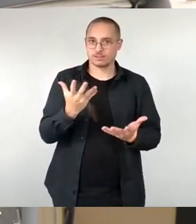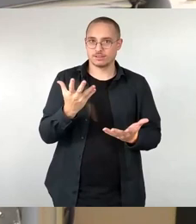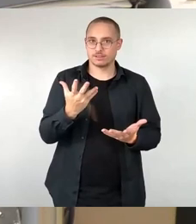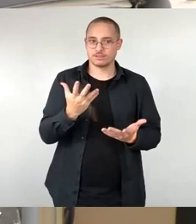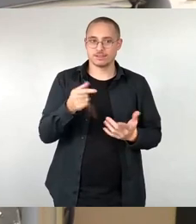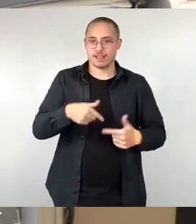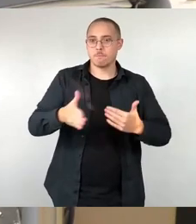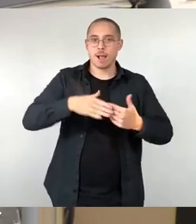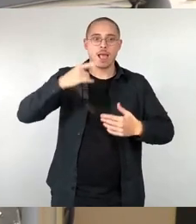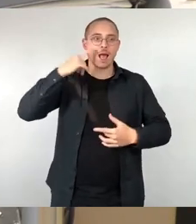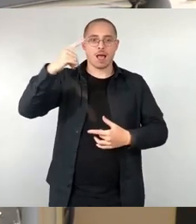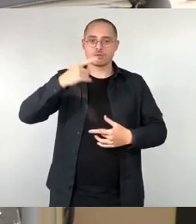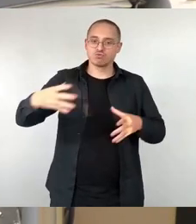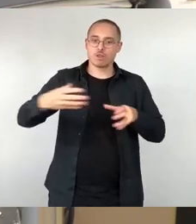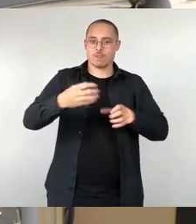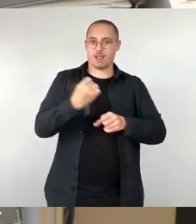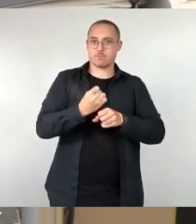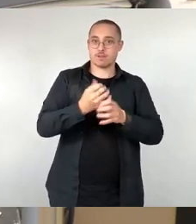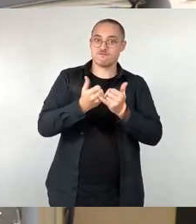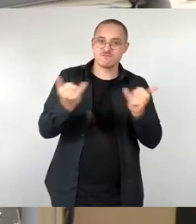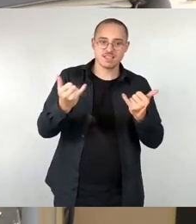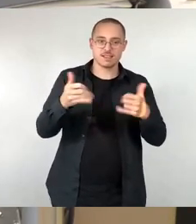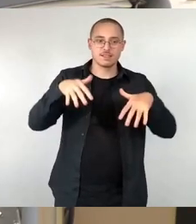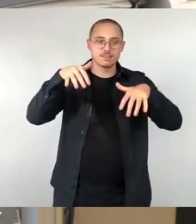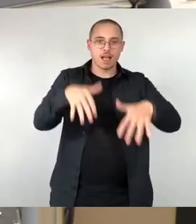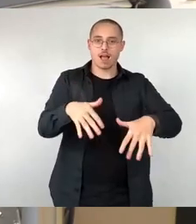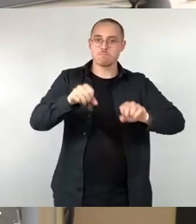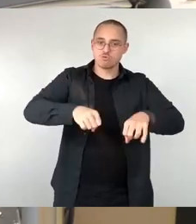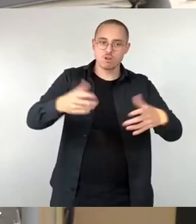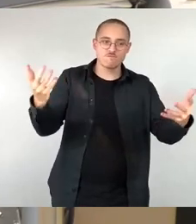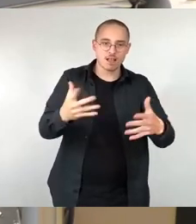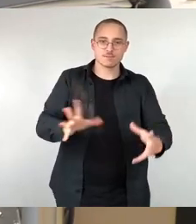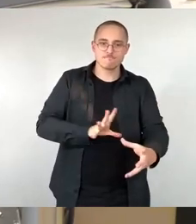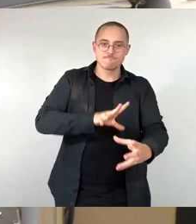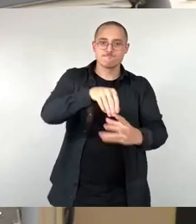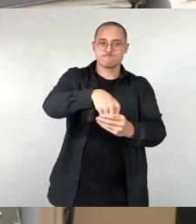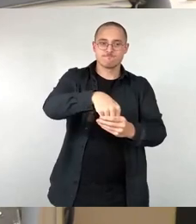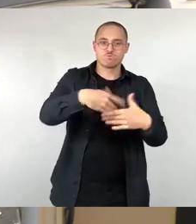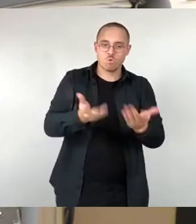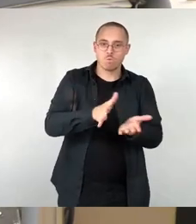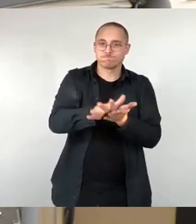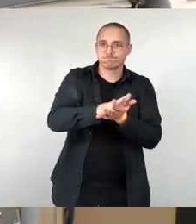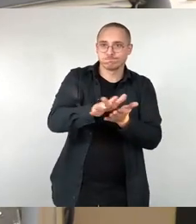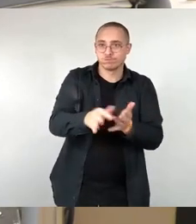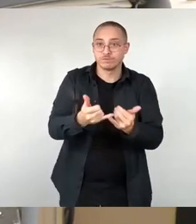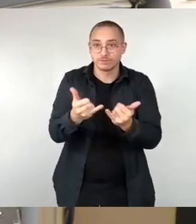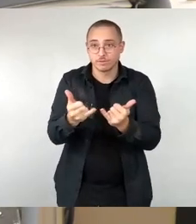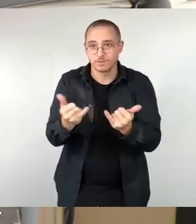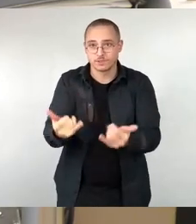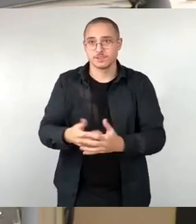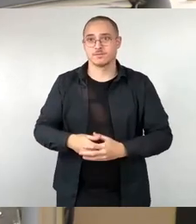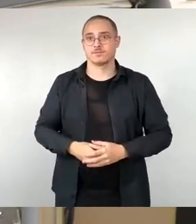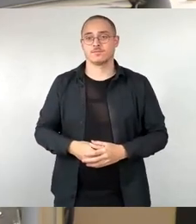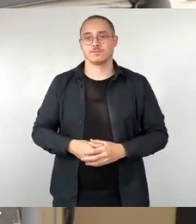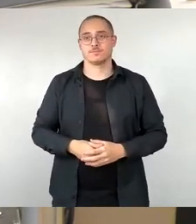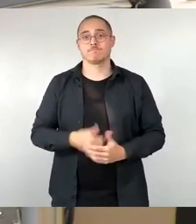möglichst gut die vorhandenen Ressourcen in Dresden einbinden kann. Wir bitten Sie, bringen Sie den